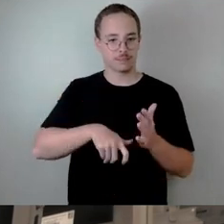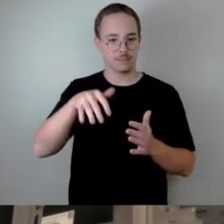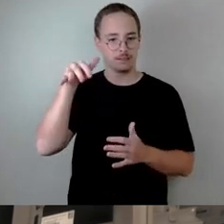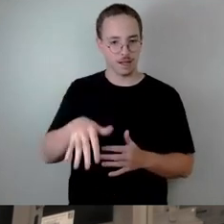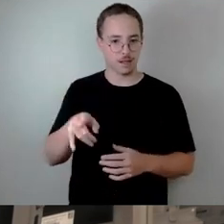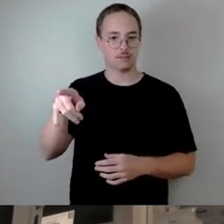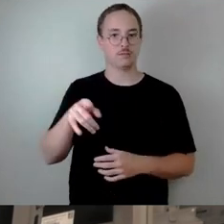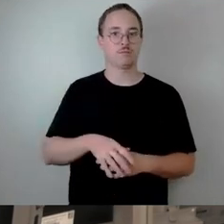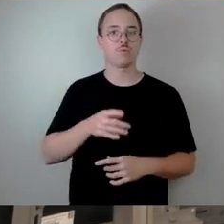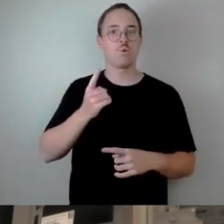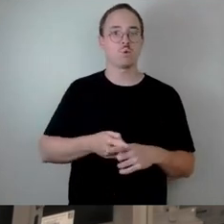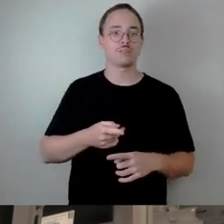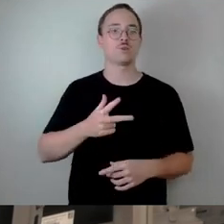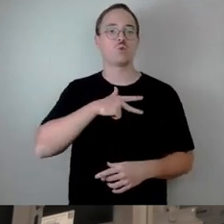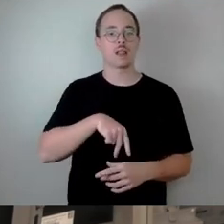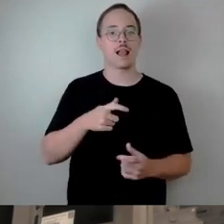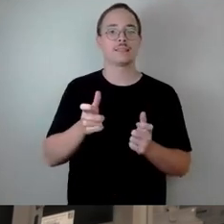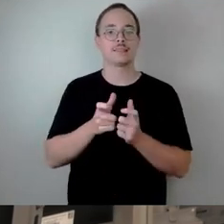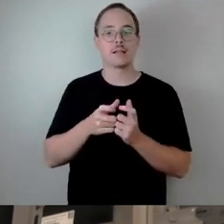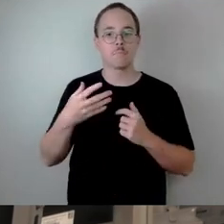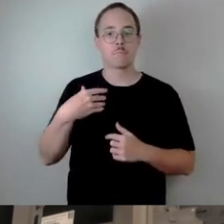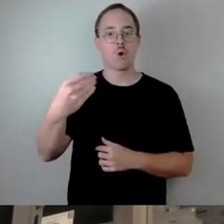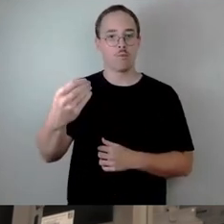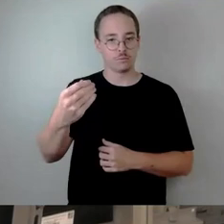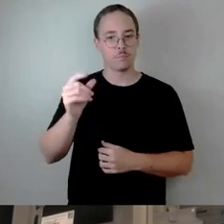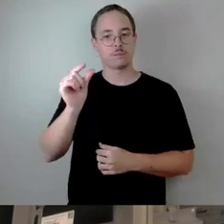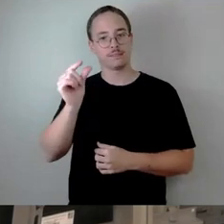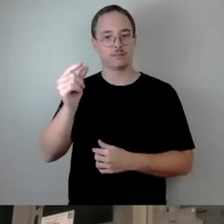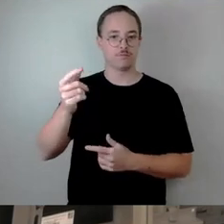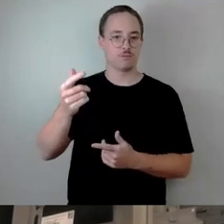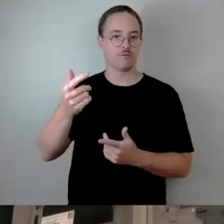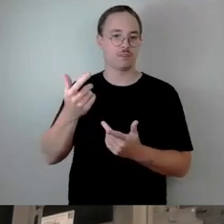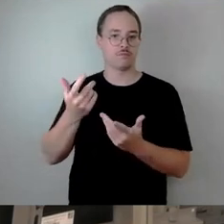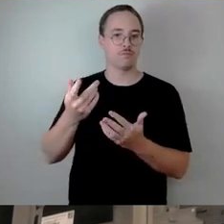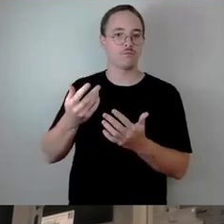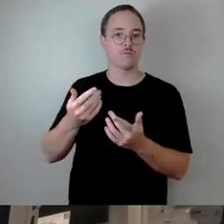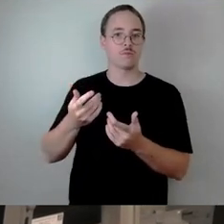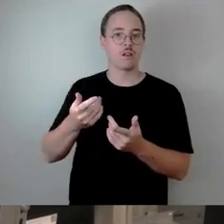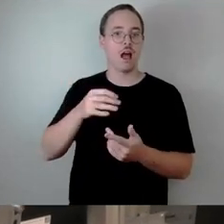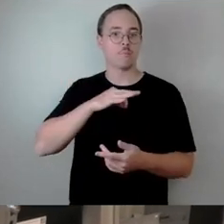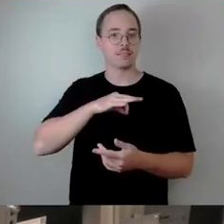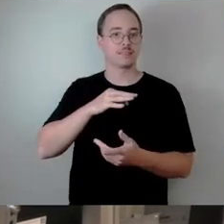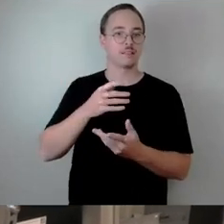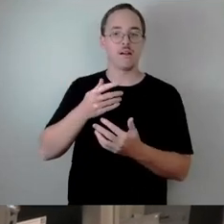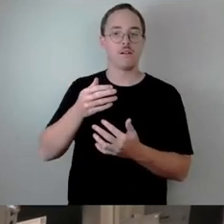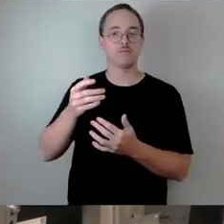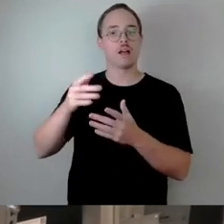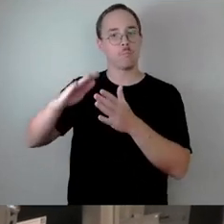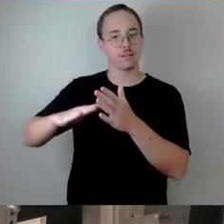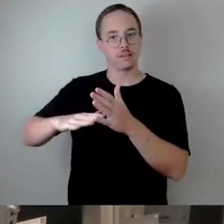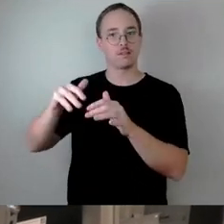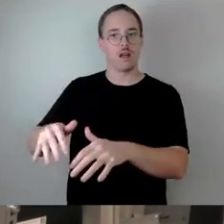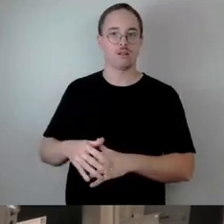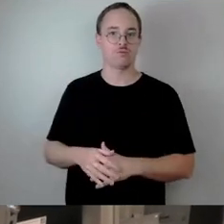rabattiertes Sozialdicket bekommt, ob sie das weiter im vorgesehenen Umfang bekommt oder ob sie das ab 1.1. nicht mehr